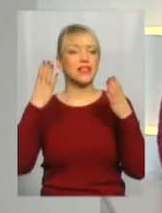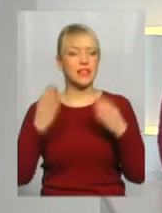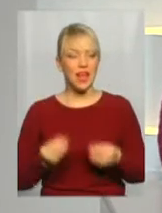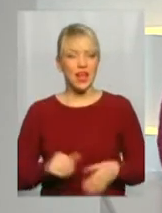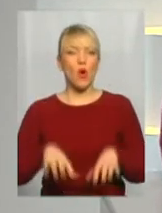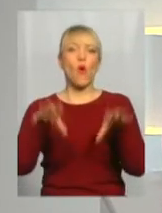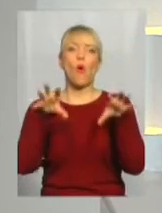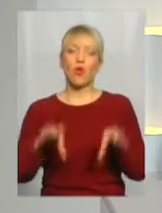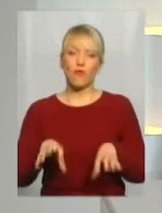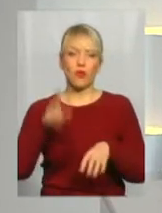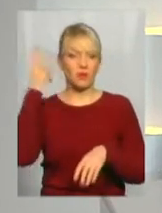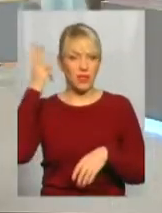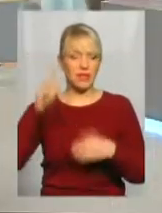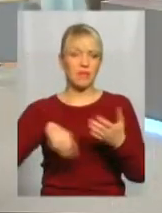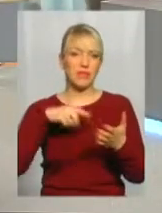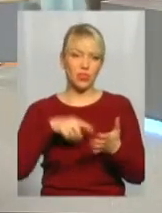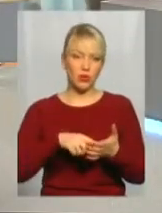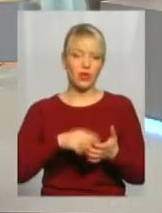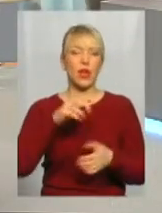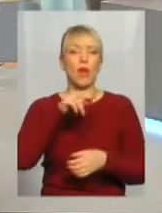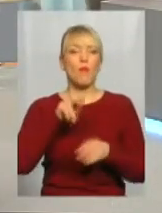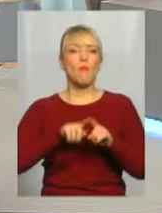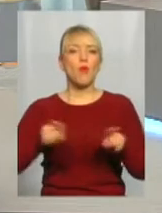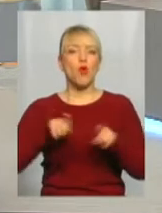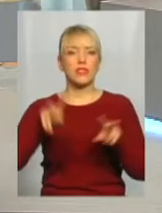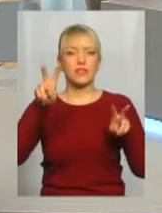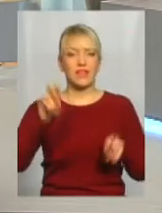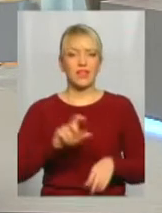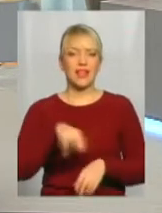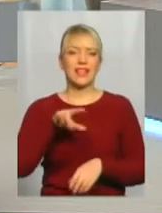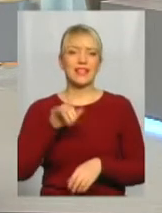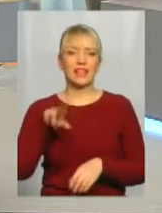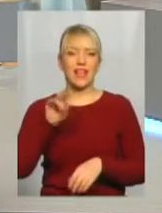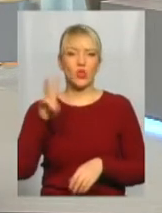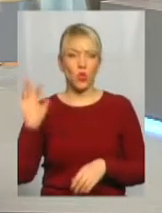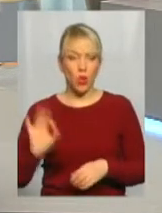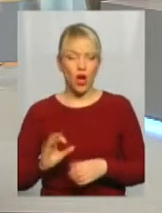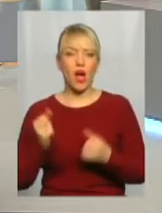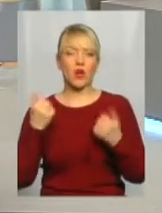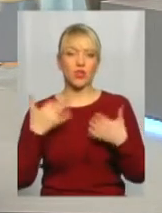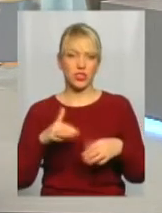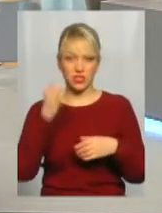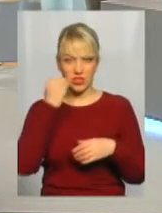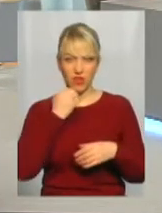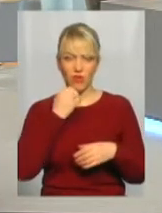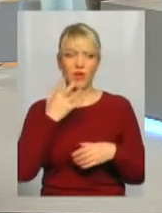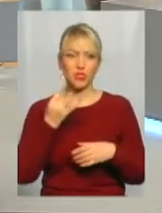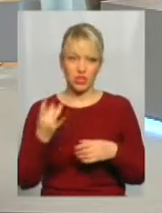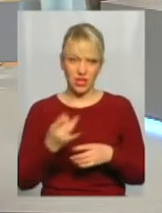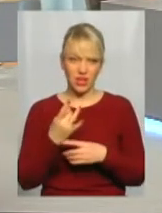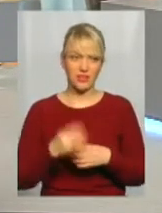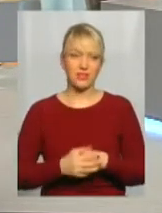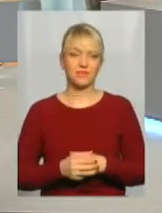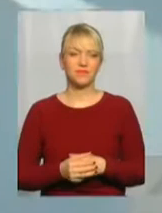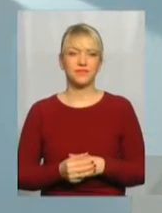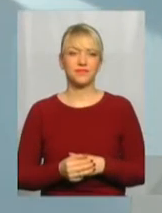головою Хмельницької міської просвіти Зою Діденко. А вже дякую вам за Олександрівну цей раз. Дякую